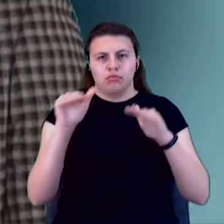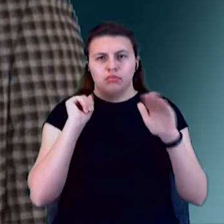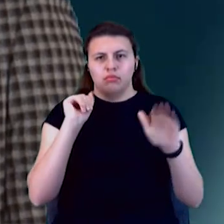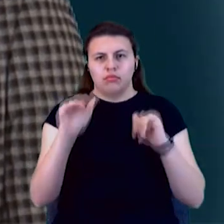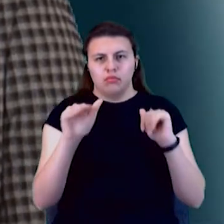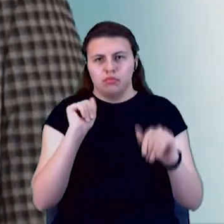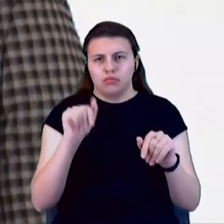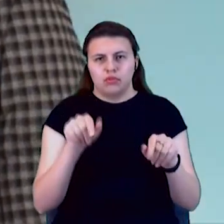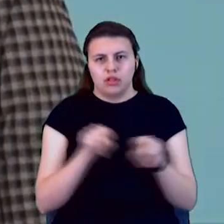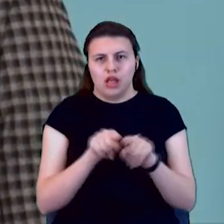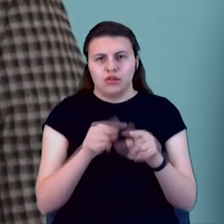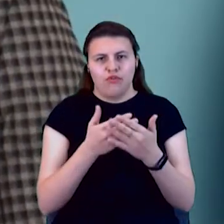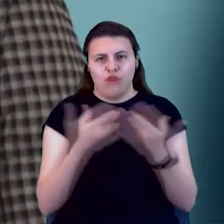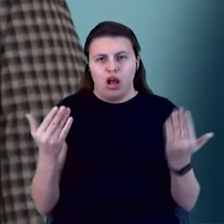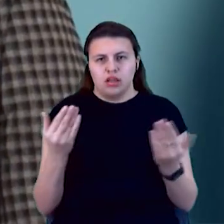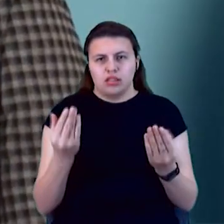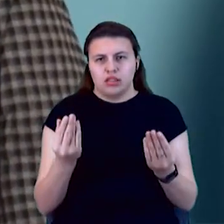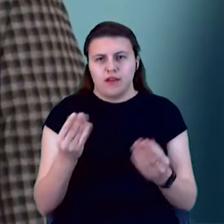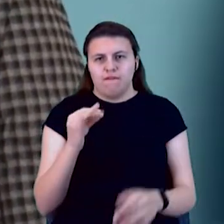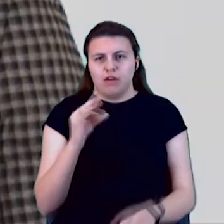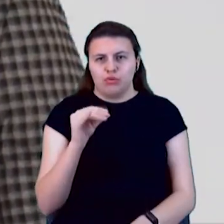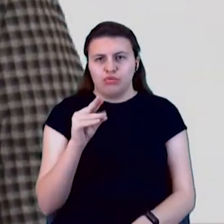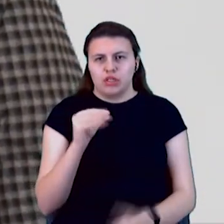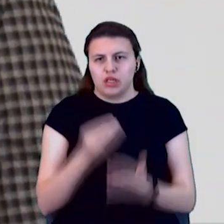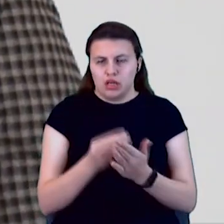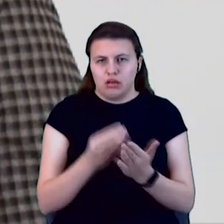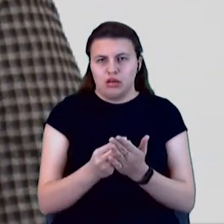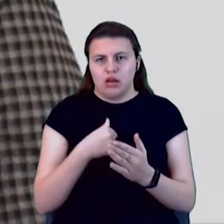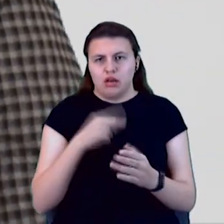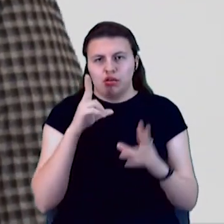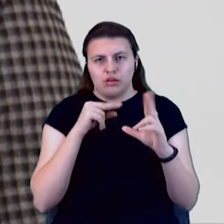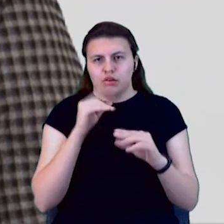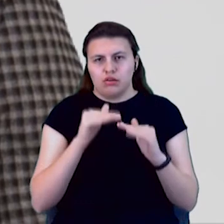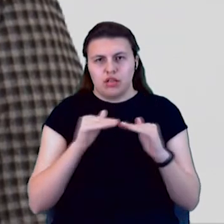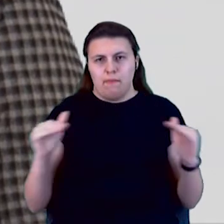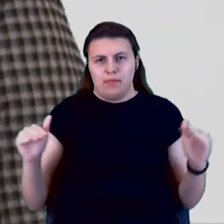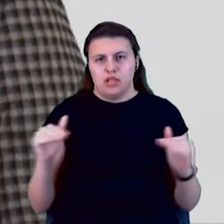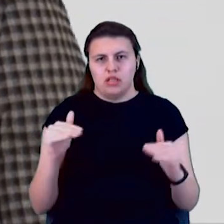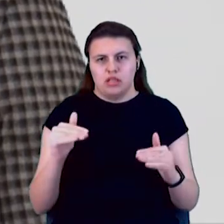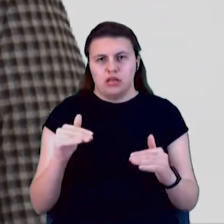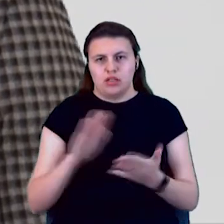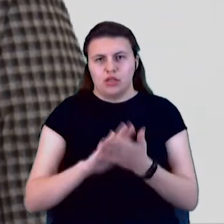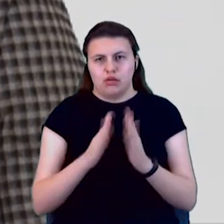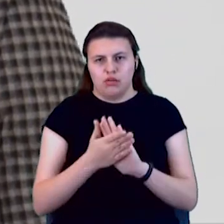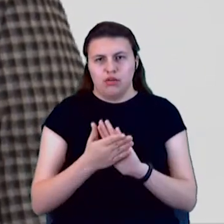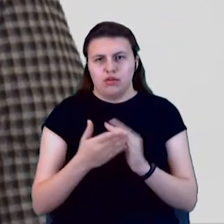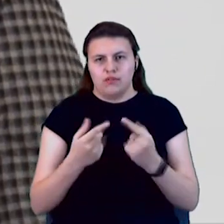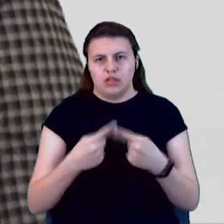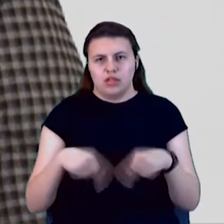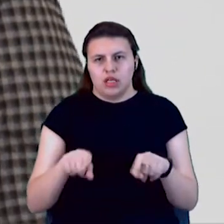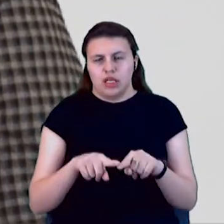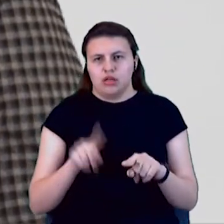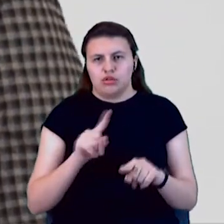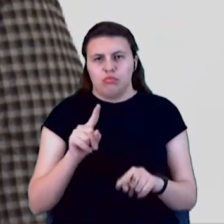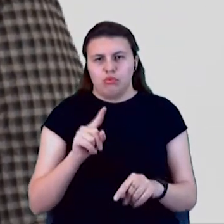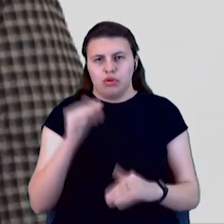валюте. Тому що не считаю на сьогоднішній момент ситуацію в країні стабільною, щоб курс валюти не колебался.